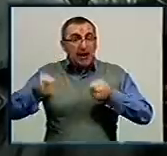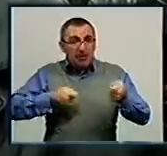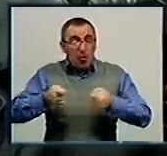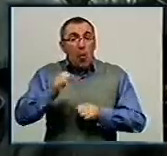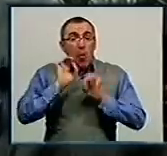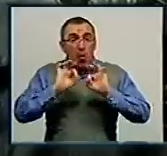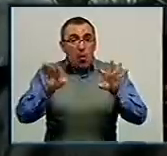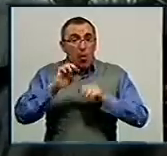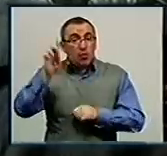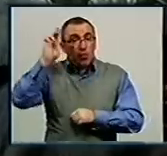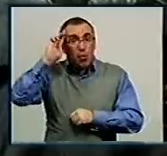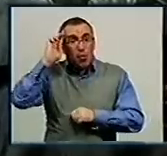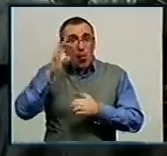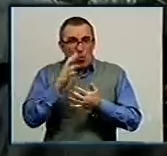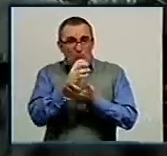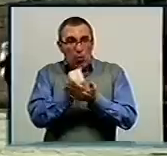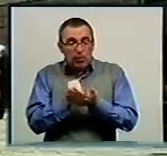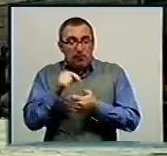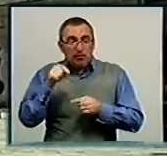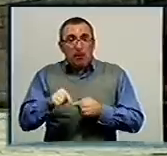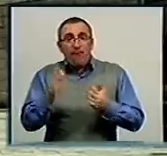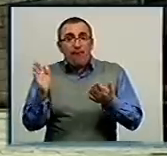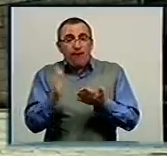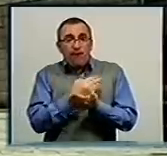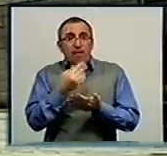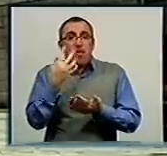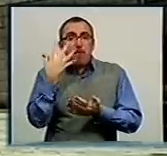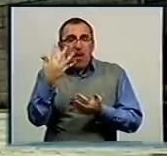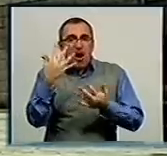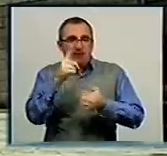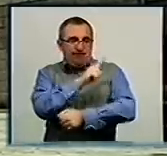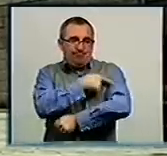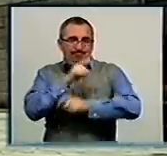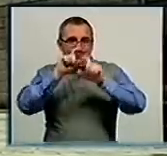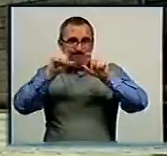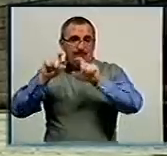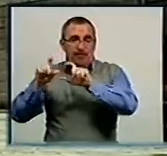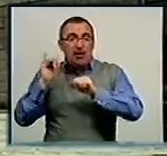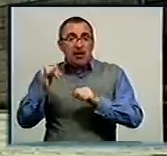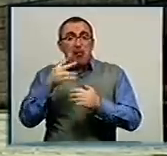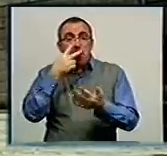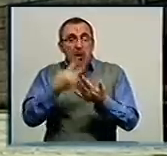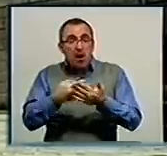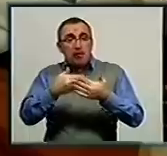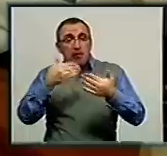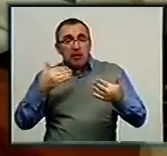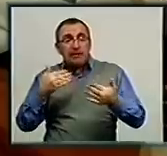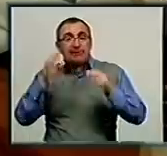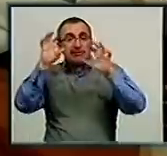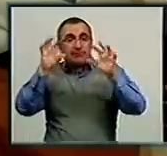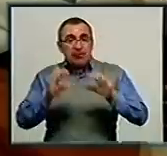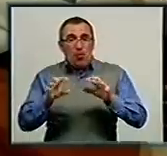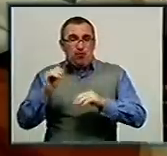говорить, що з державного утримання у цьому році зняли п'ять відомчих медзакладів області. Це передбачено законом про державний бюджет.